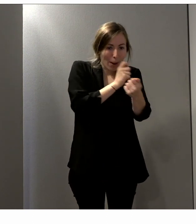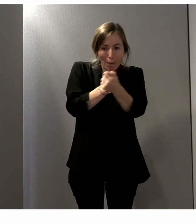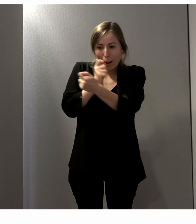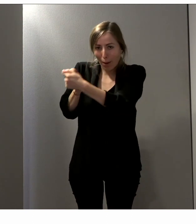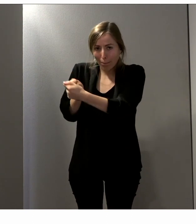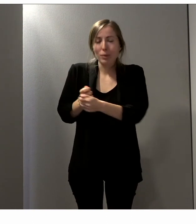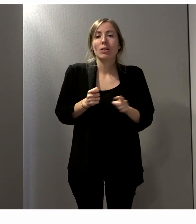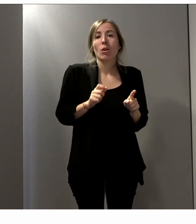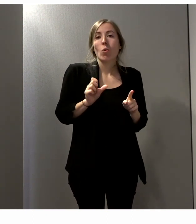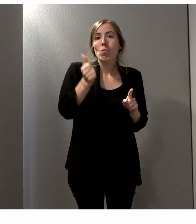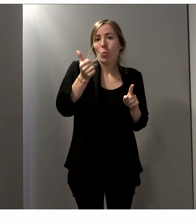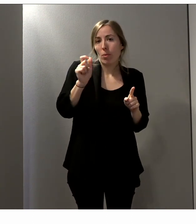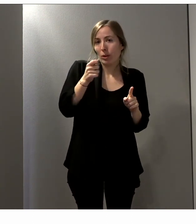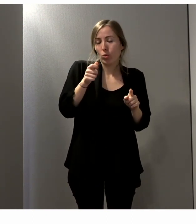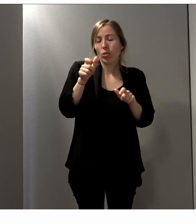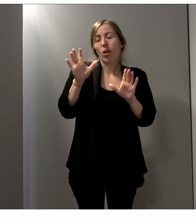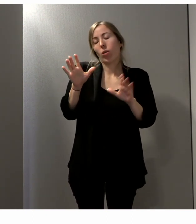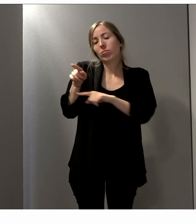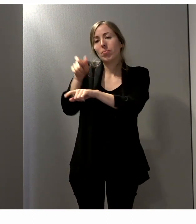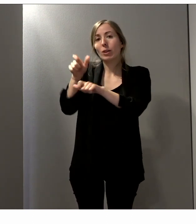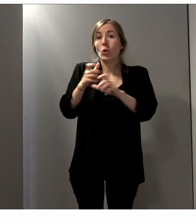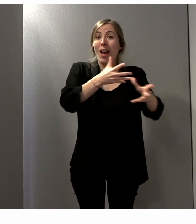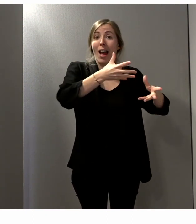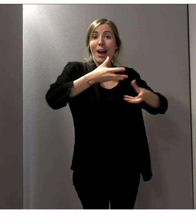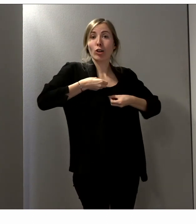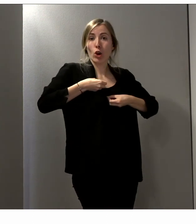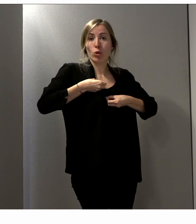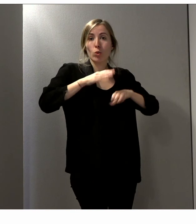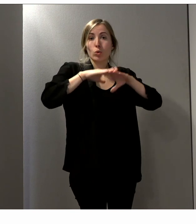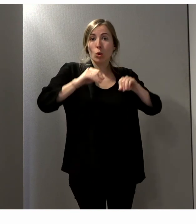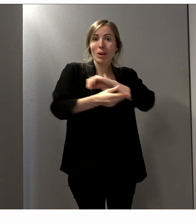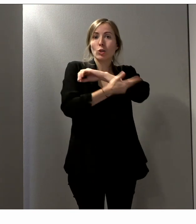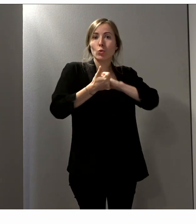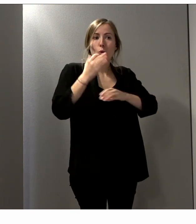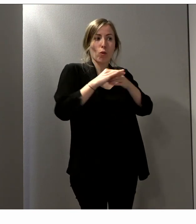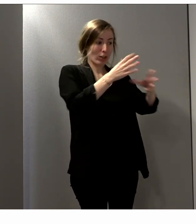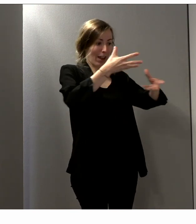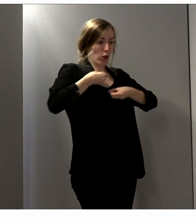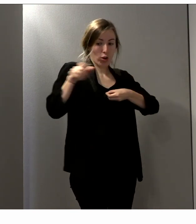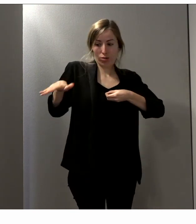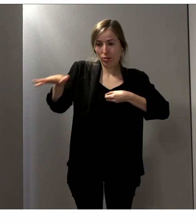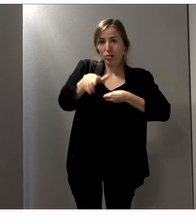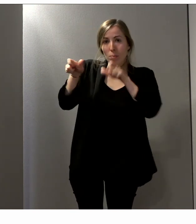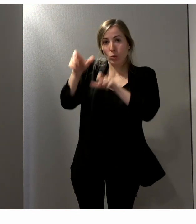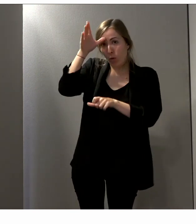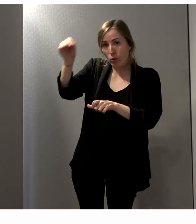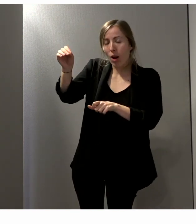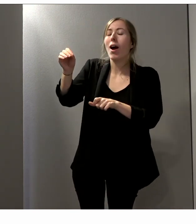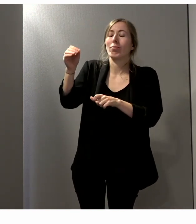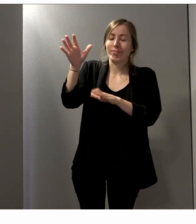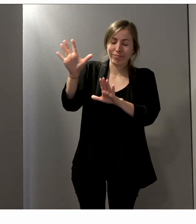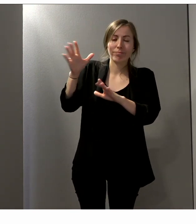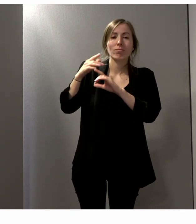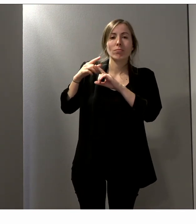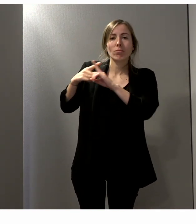La première, c'est évidemment ceux qui vont accueillir les personnes dans les bureaux de vote. Et donc, on a réalisé une vidéo de formation